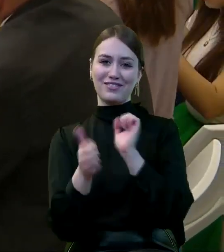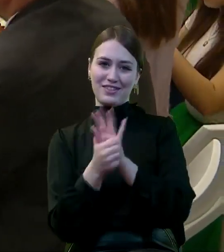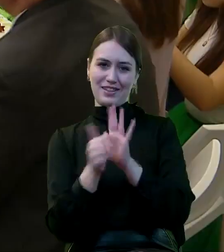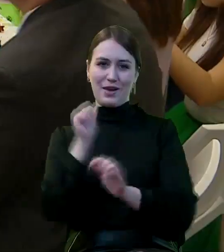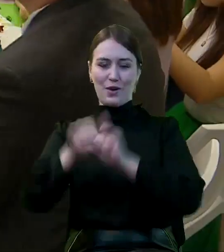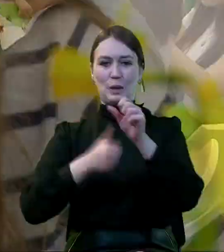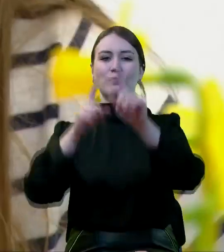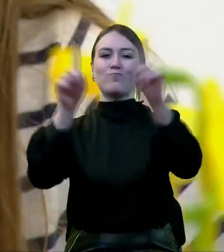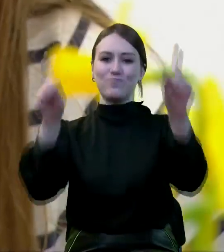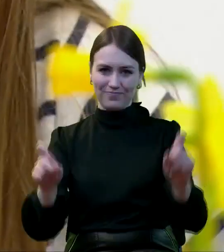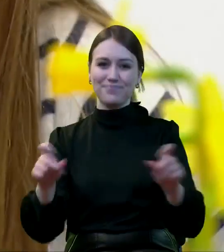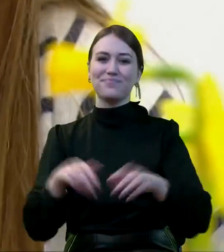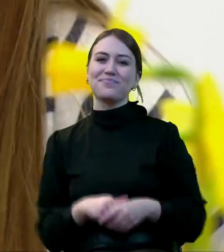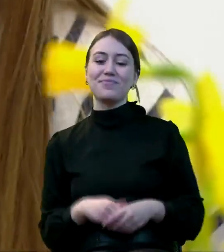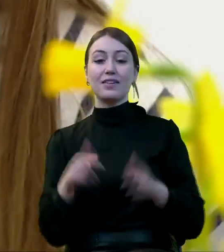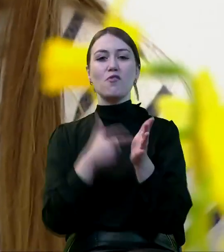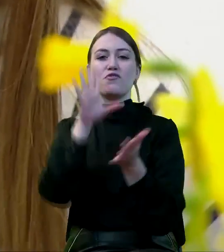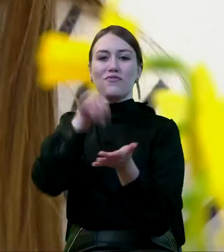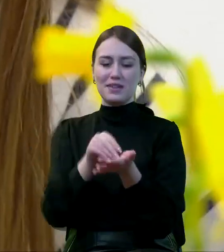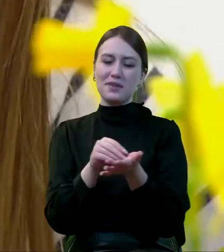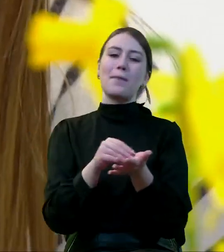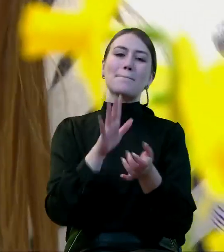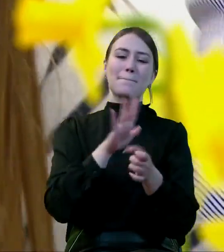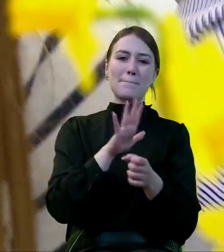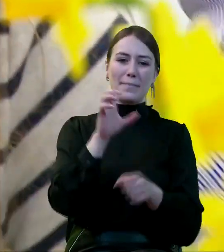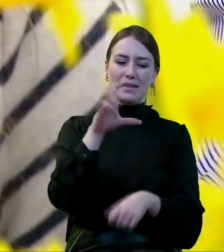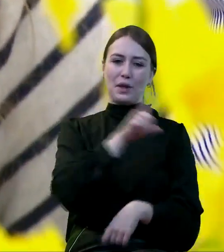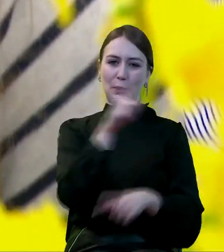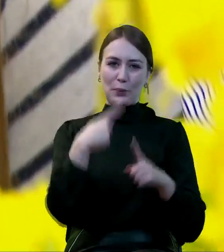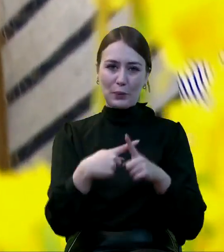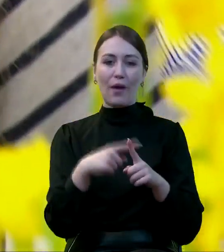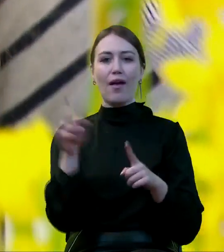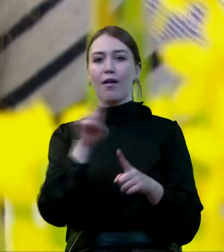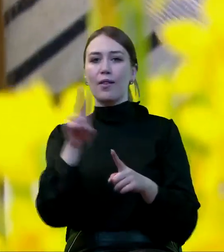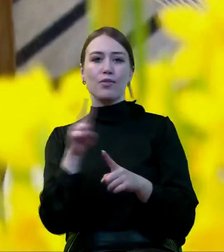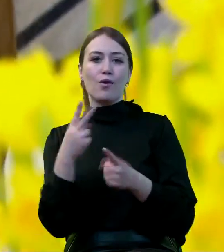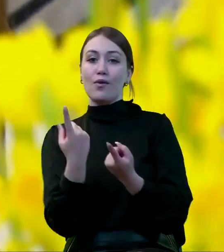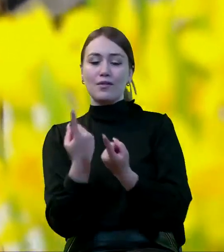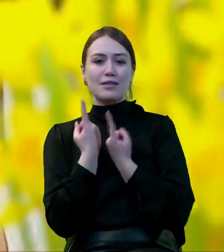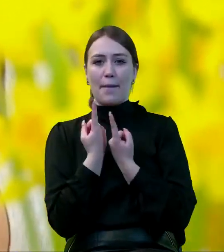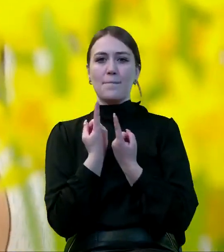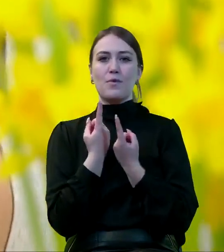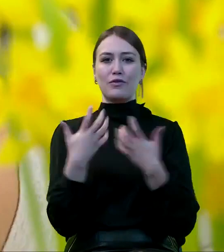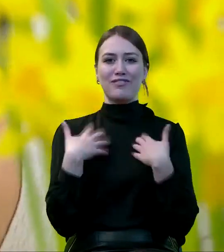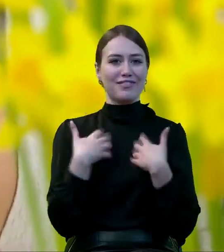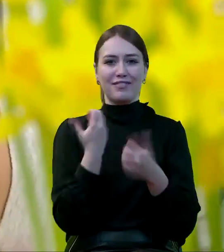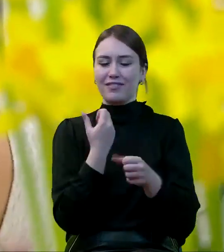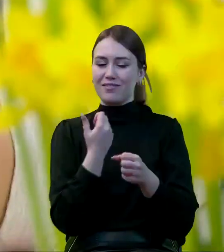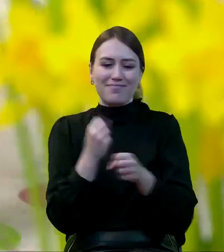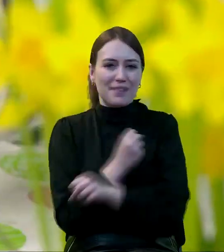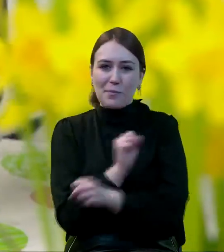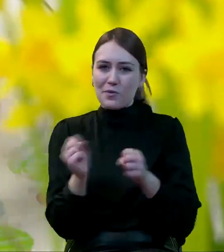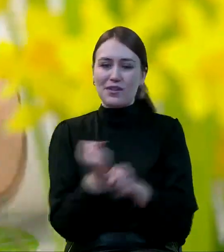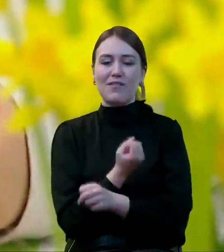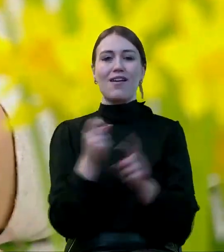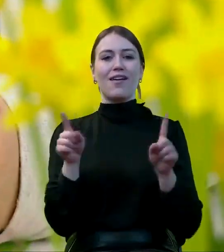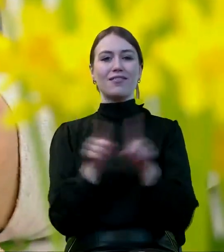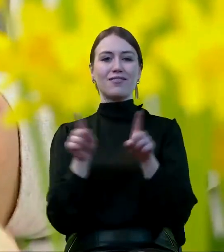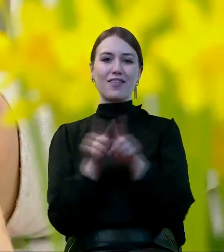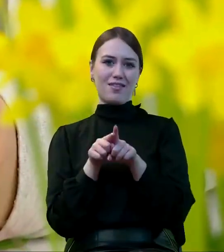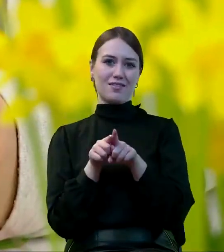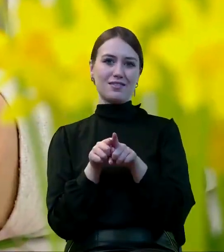roku. To świadczenie 500+, dla osób niezdolnych do samodzielnej egzystencji. To